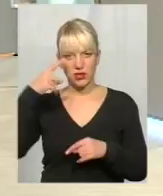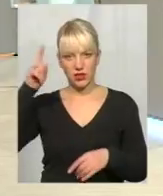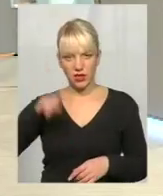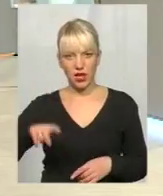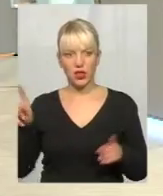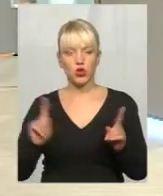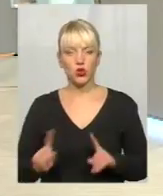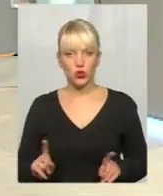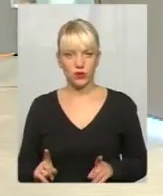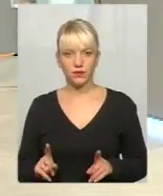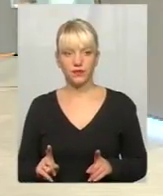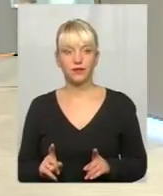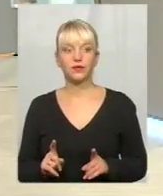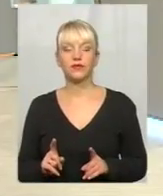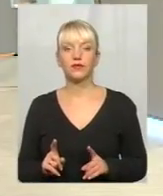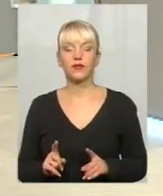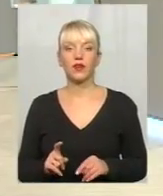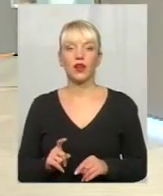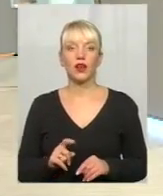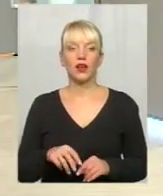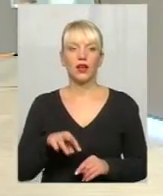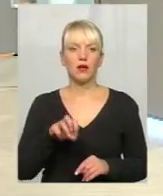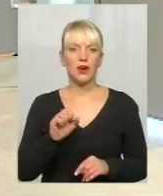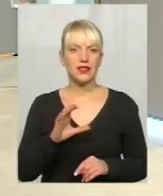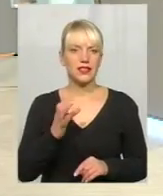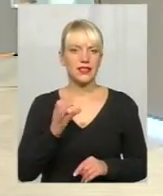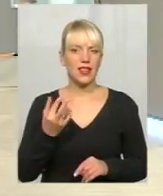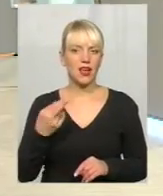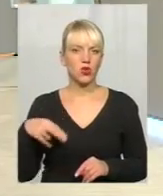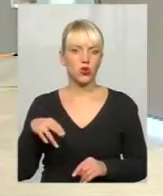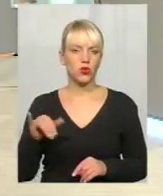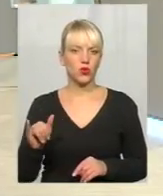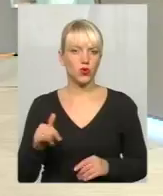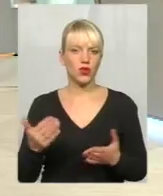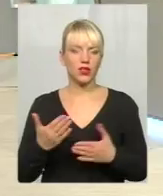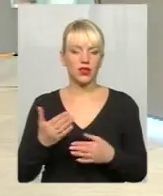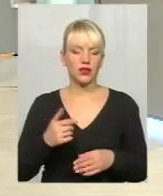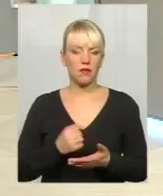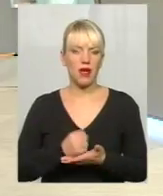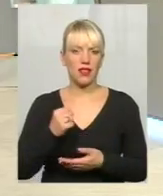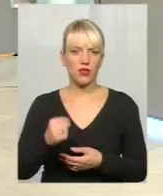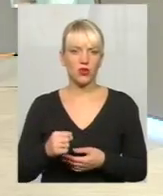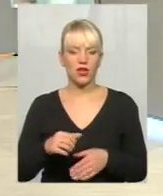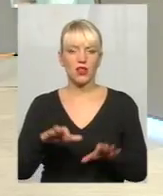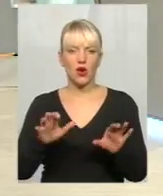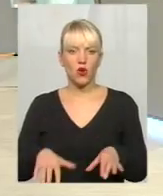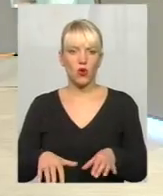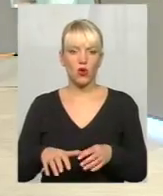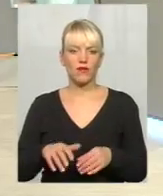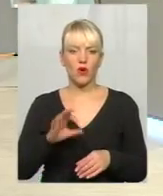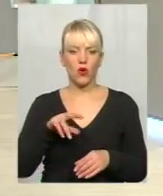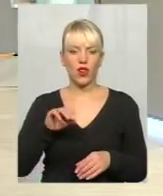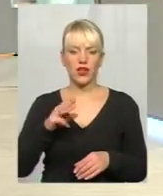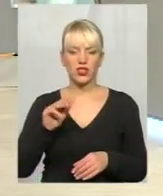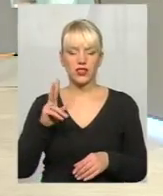що пан Масян, який балотується на Голло-Волошинській сільській